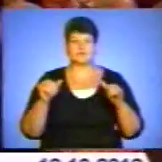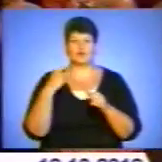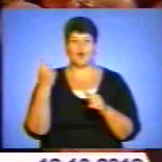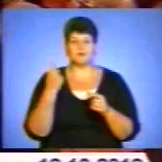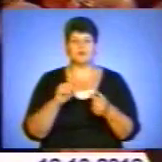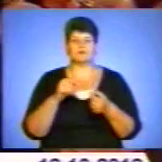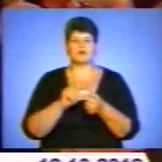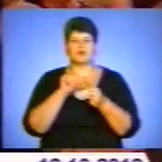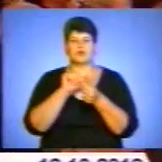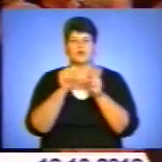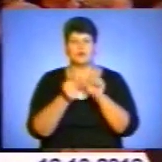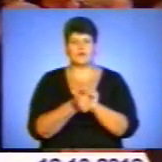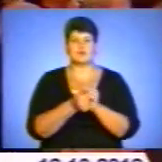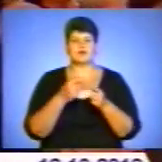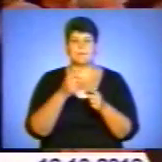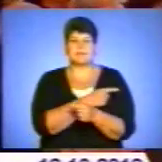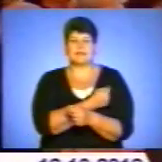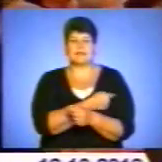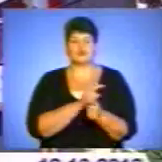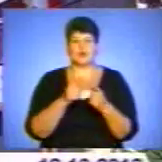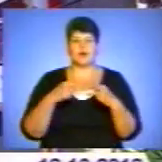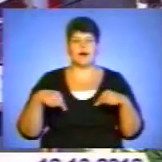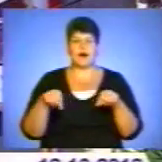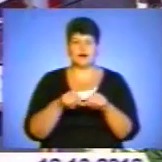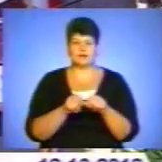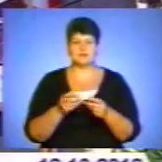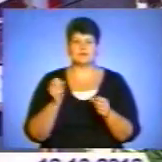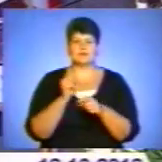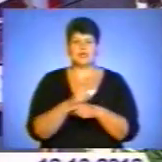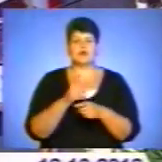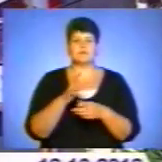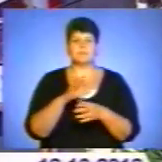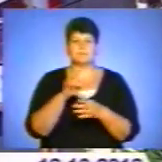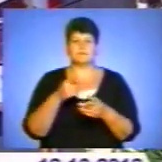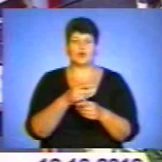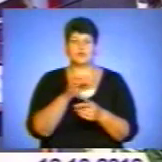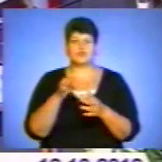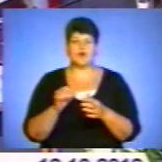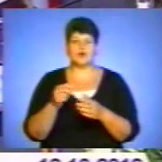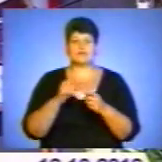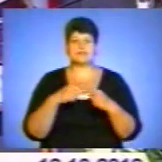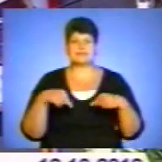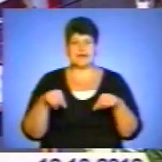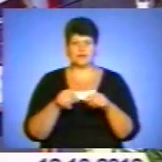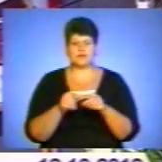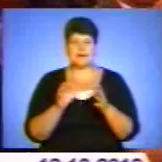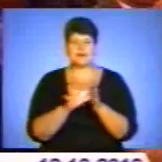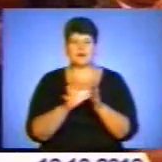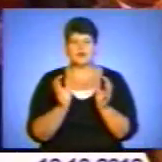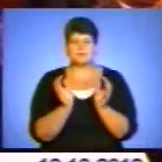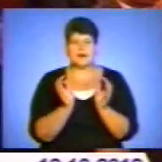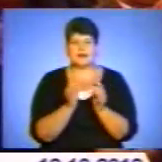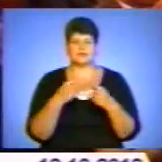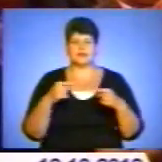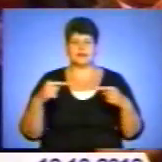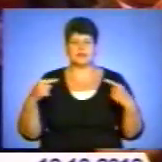реформування медичної галузі, проблеми та завдання агропромислового сектору, модернізація виробництва з урахуванням енергозбереження та інші.